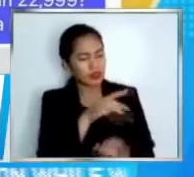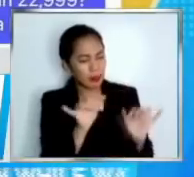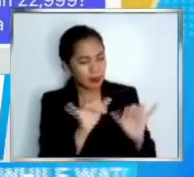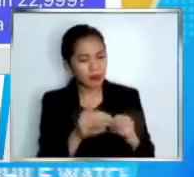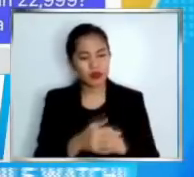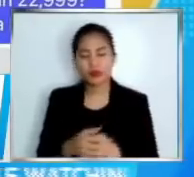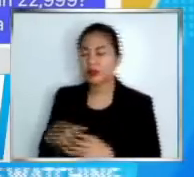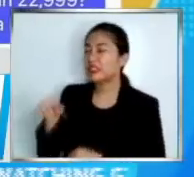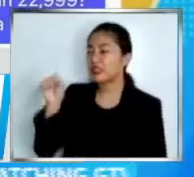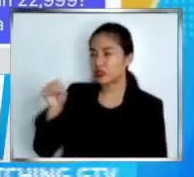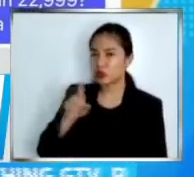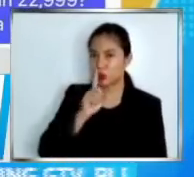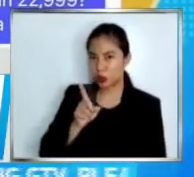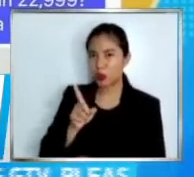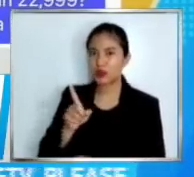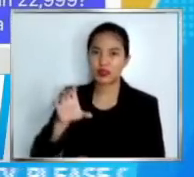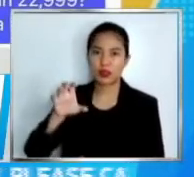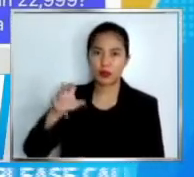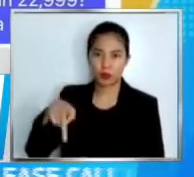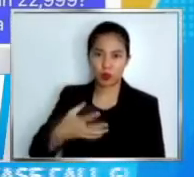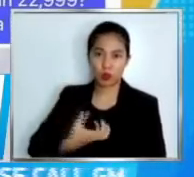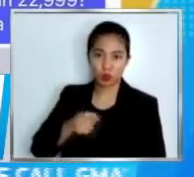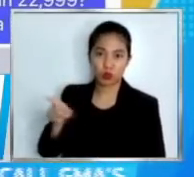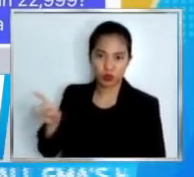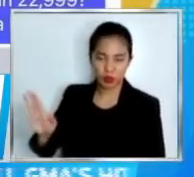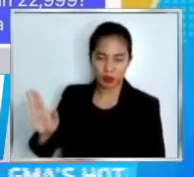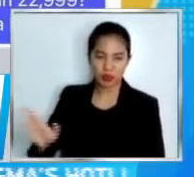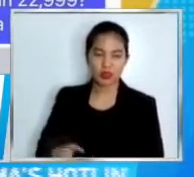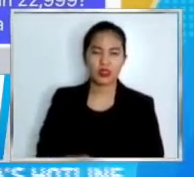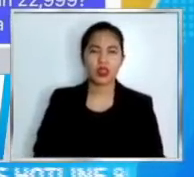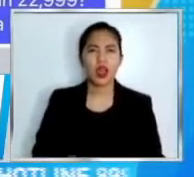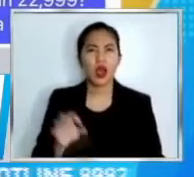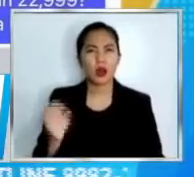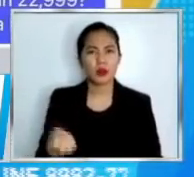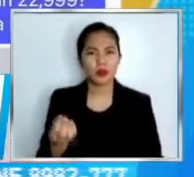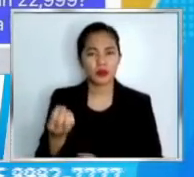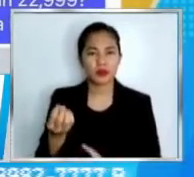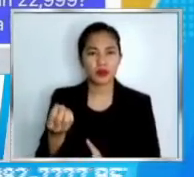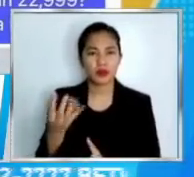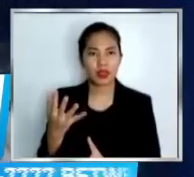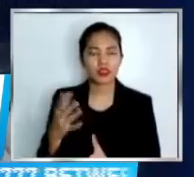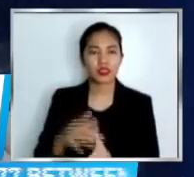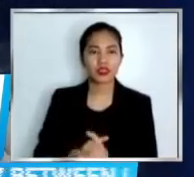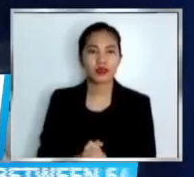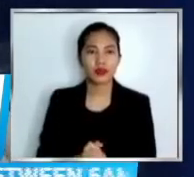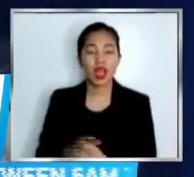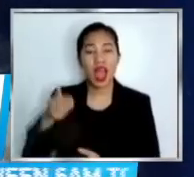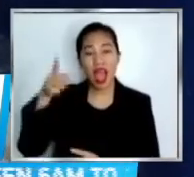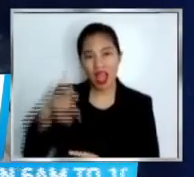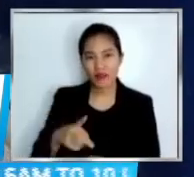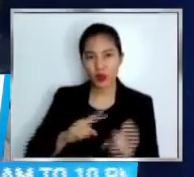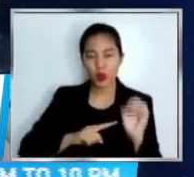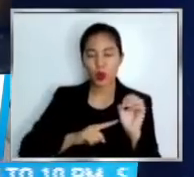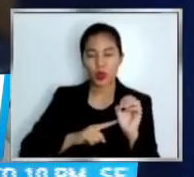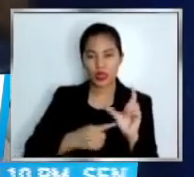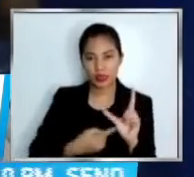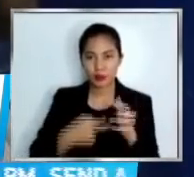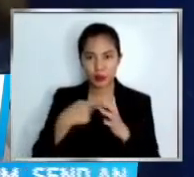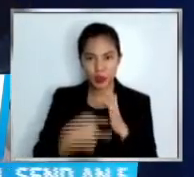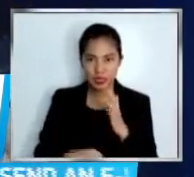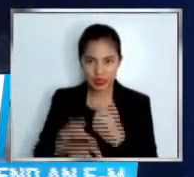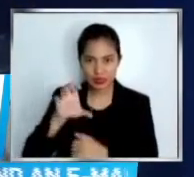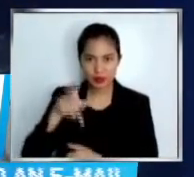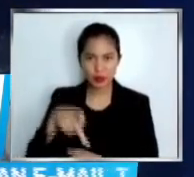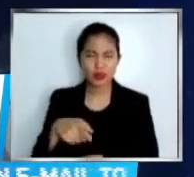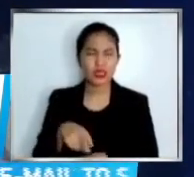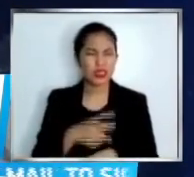halos 23,000 pesos. Kulang-kulang kalahati ng orihinal na presyo ng kanyang cellphone. Mura po. Kaya po, nagtaka rin